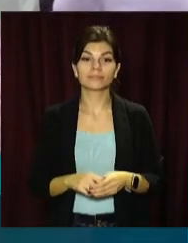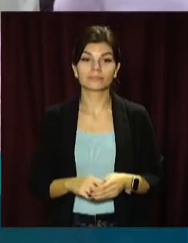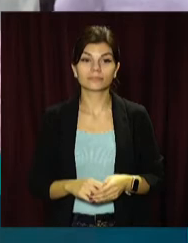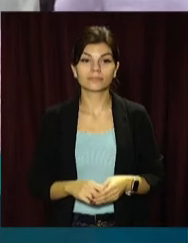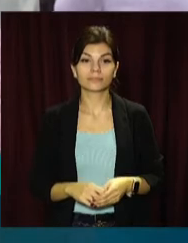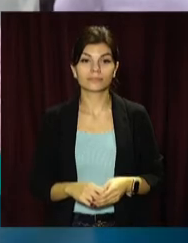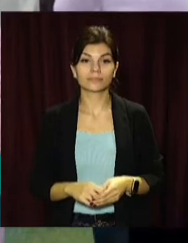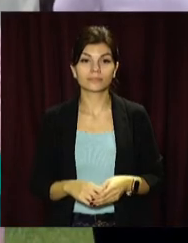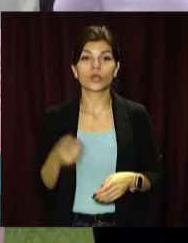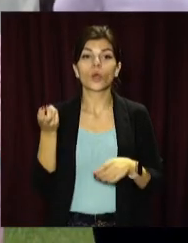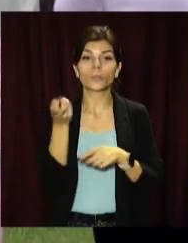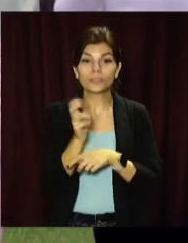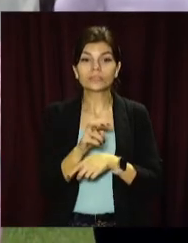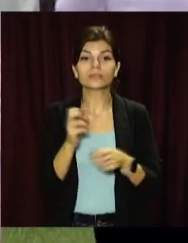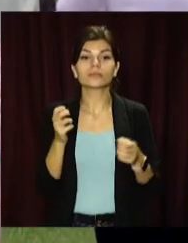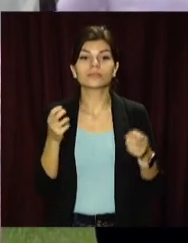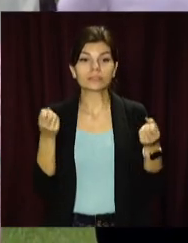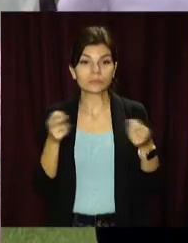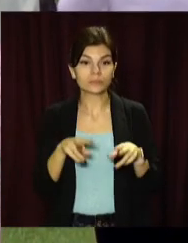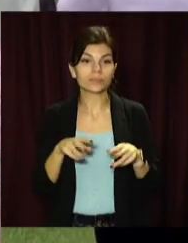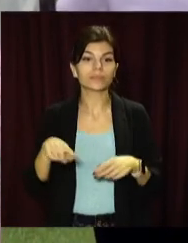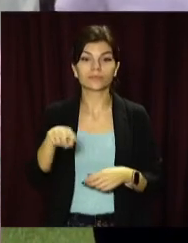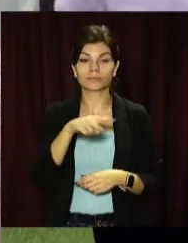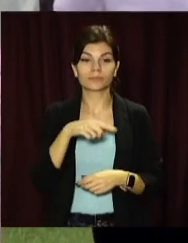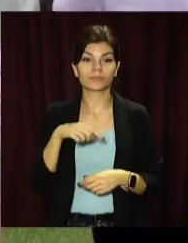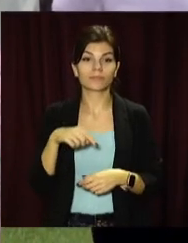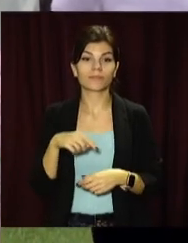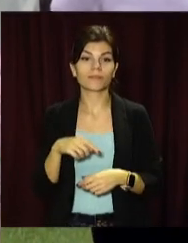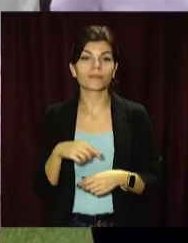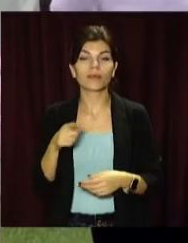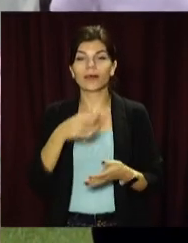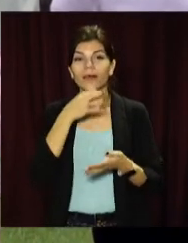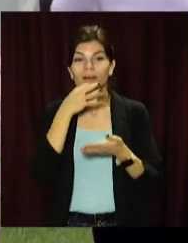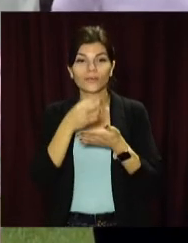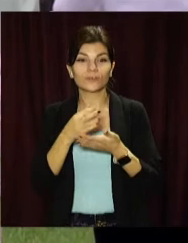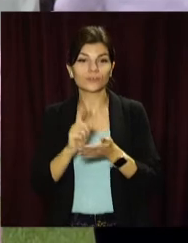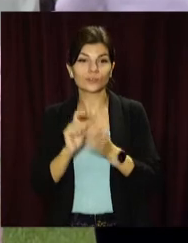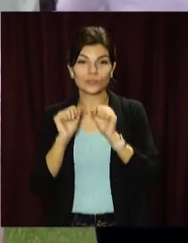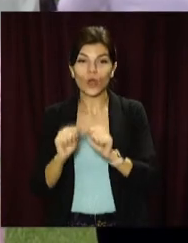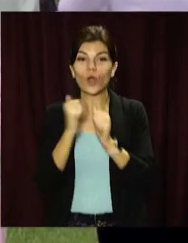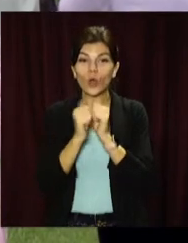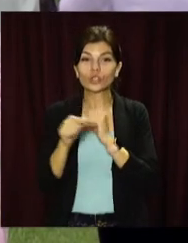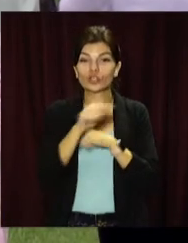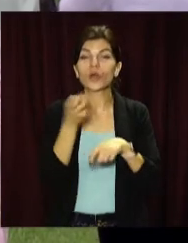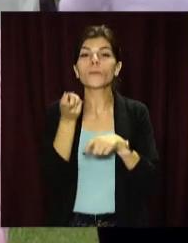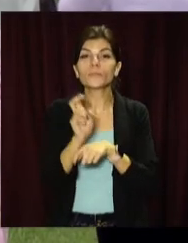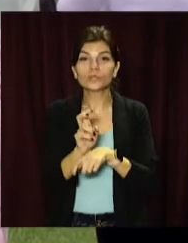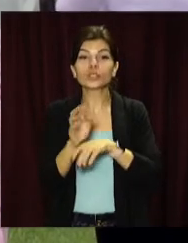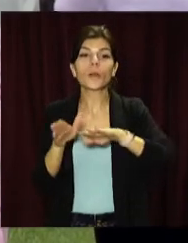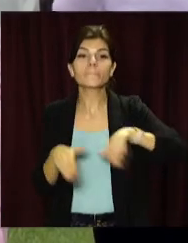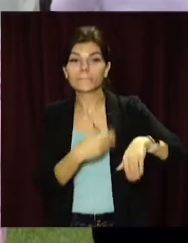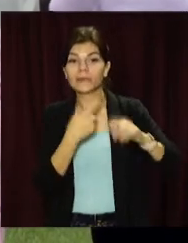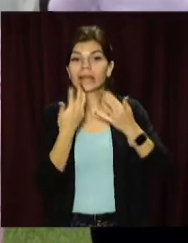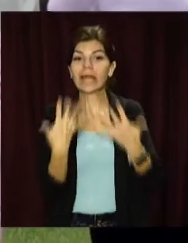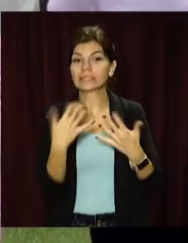прийшли в спеціальний відвіг, вони навчані, вони підготовлені. І кожен із них прийшов, мінімум, як місяців